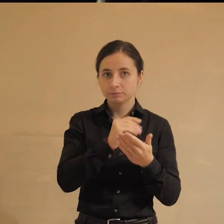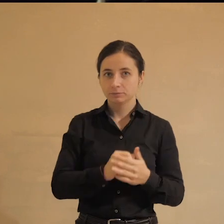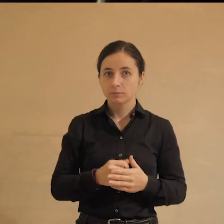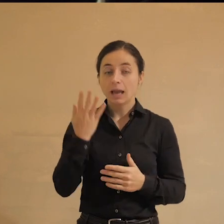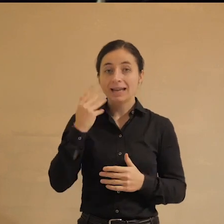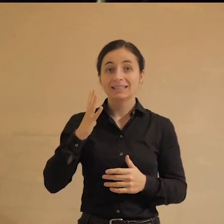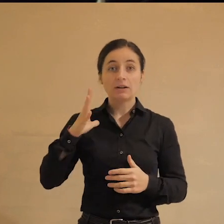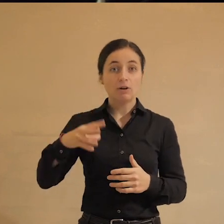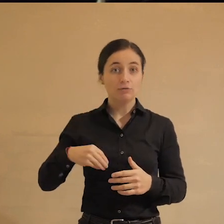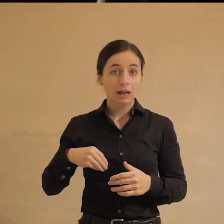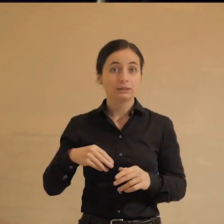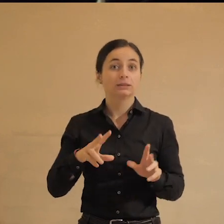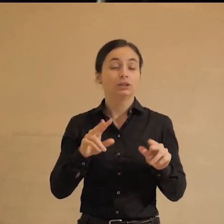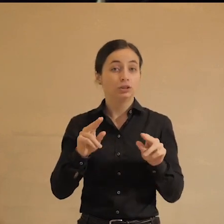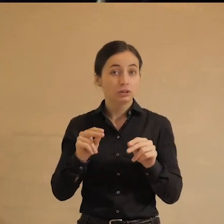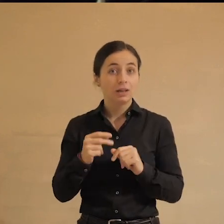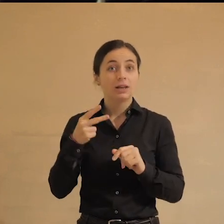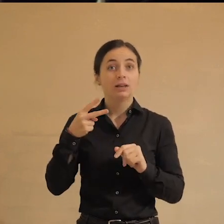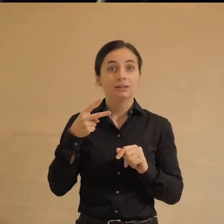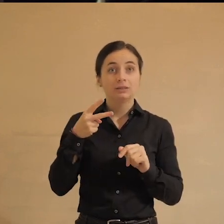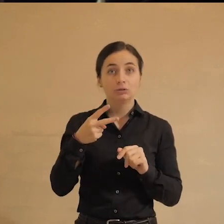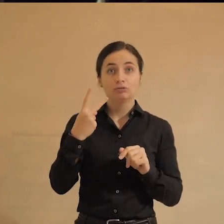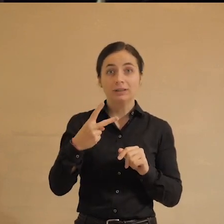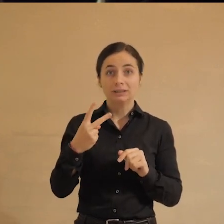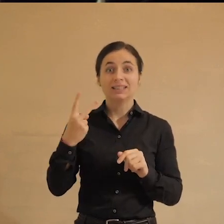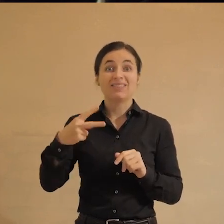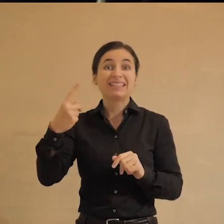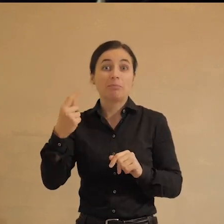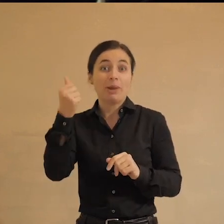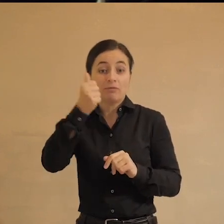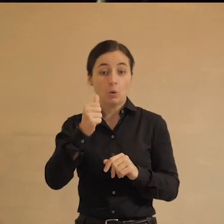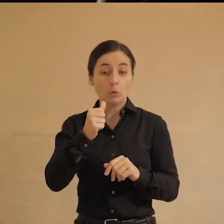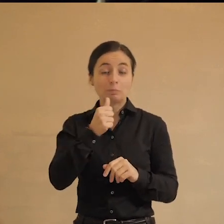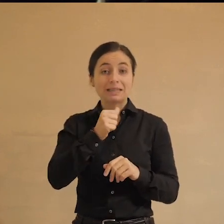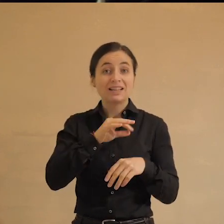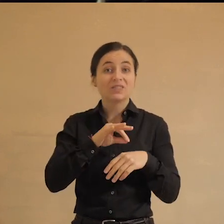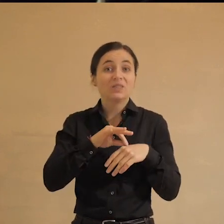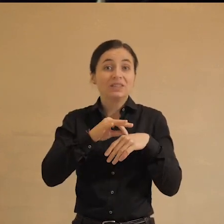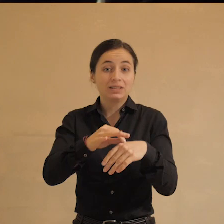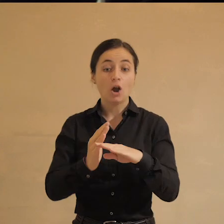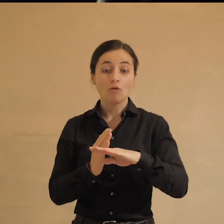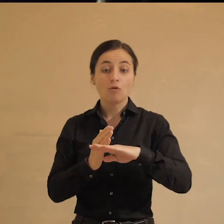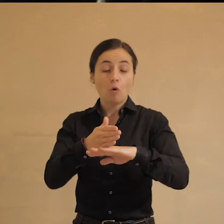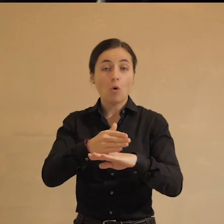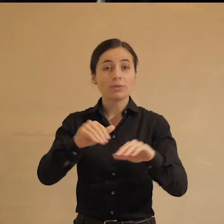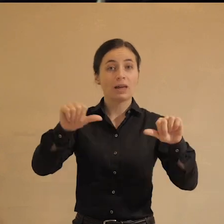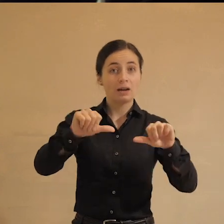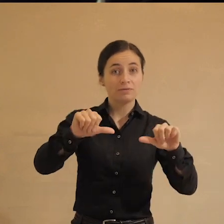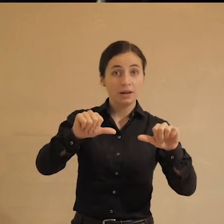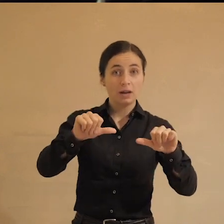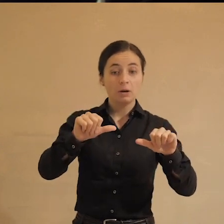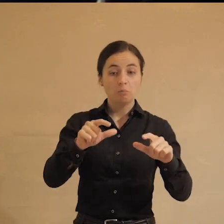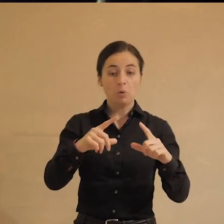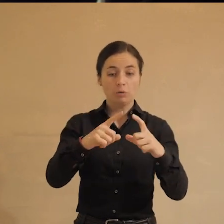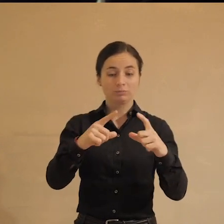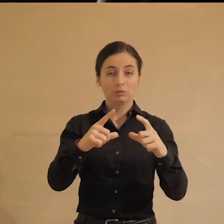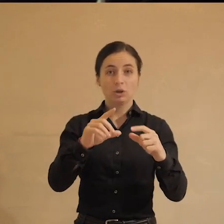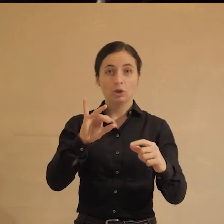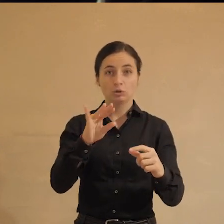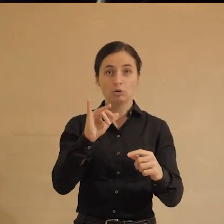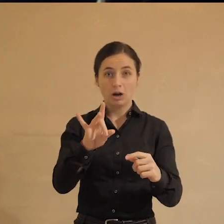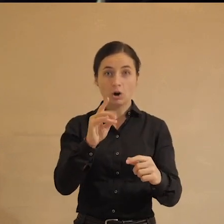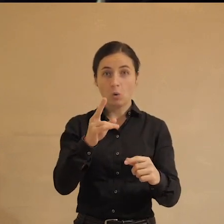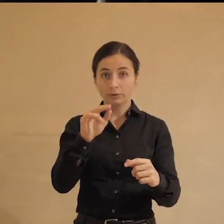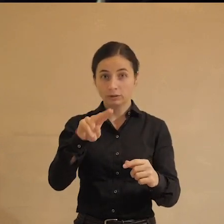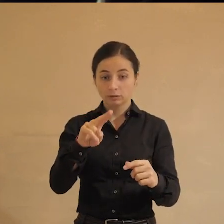во Франции счастливой в 2020-2021 году пытались ввести эти самые входы в кафе и рестораны по QR-коду, это совершенно